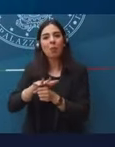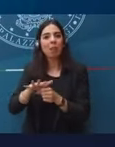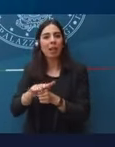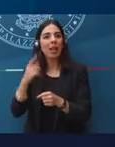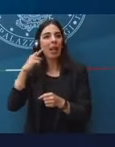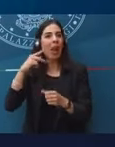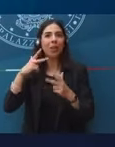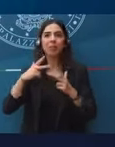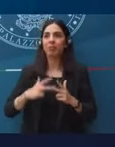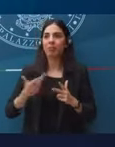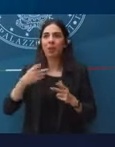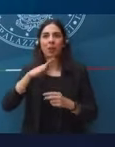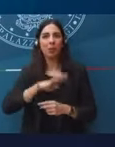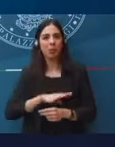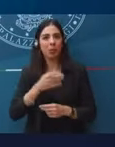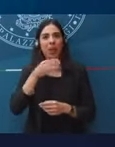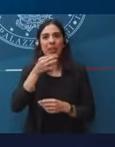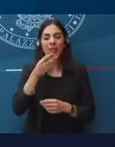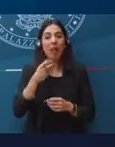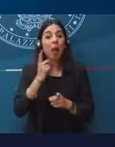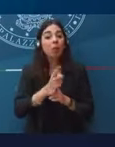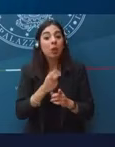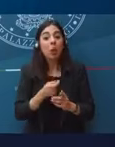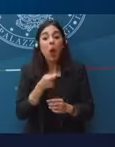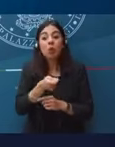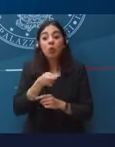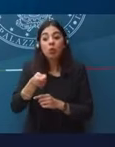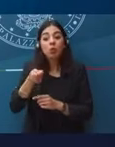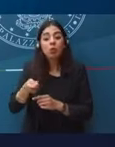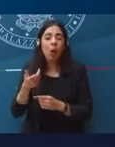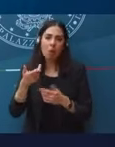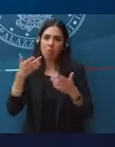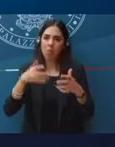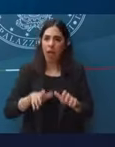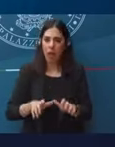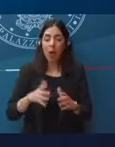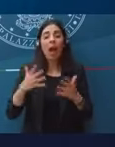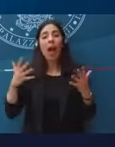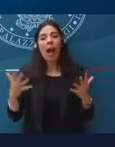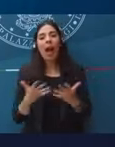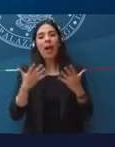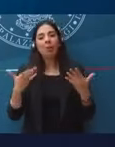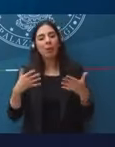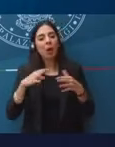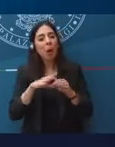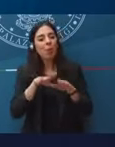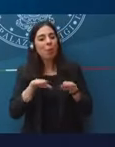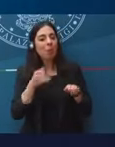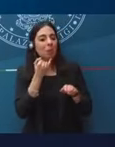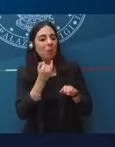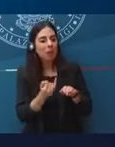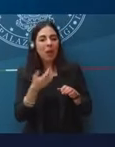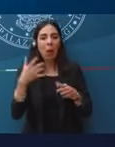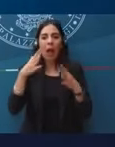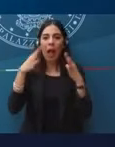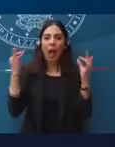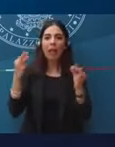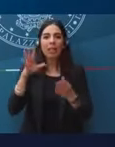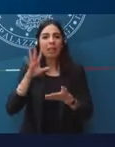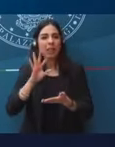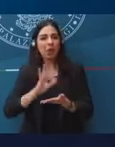frequenza scolastica. Almeno per i bambini più piccoli e gli asili e le scuole dell'infanzia.